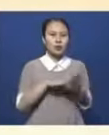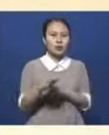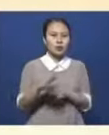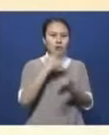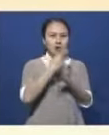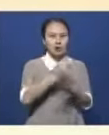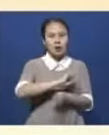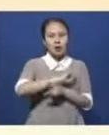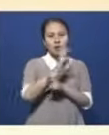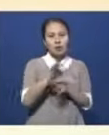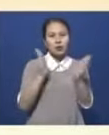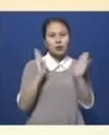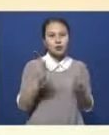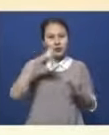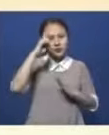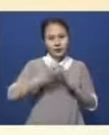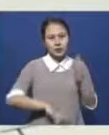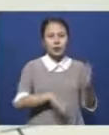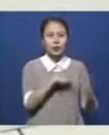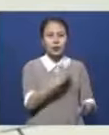қамтама сетілеттіп сенің білдірім келеді.